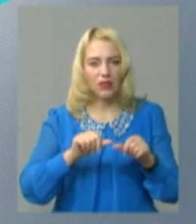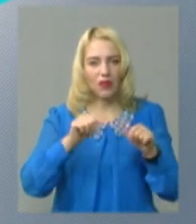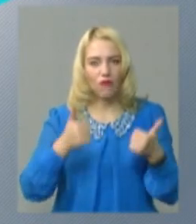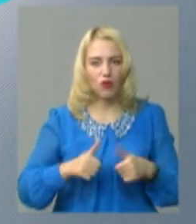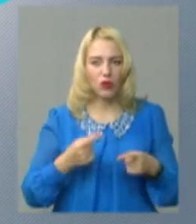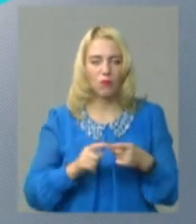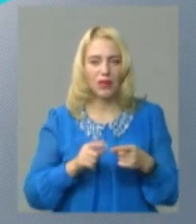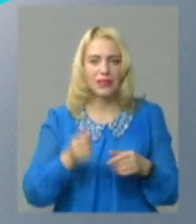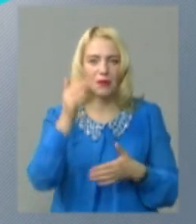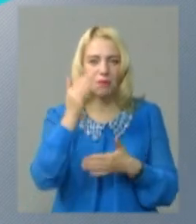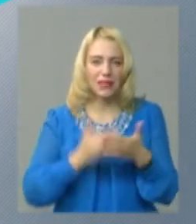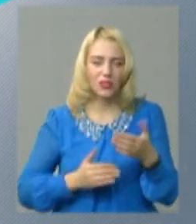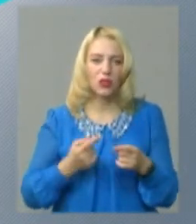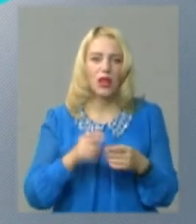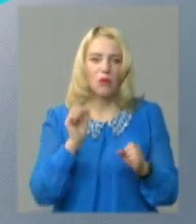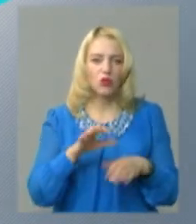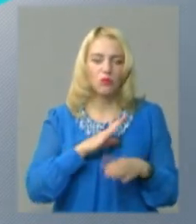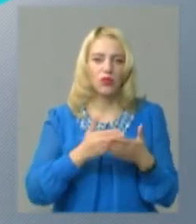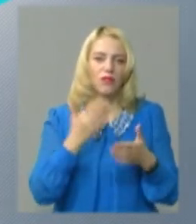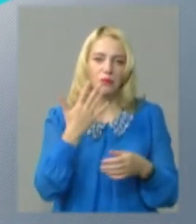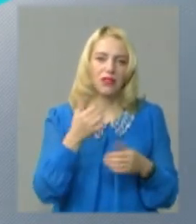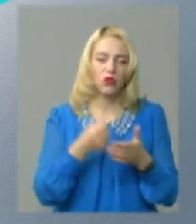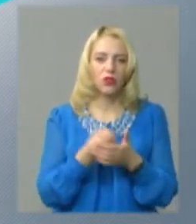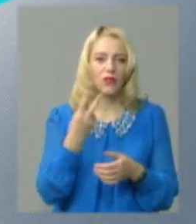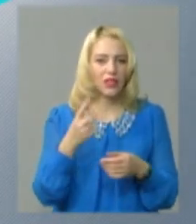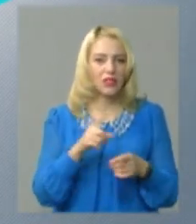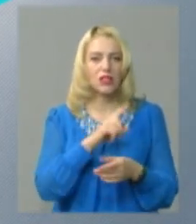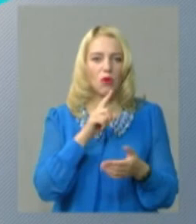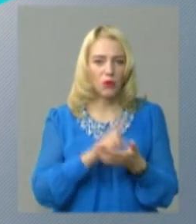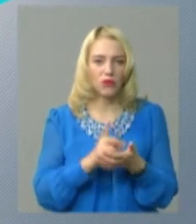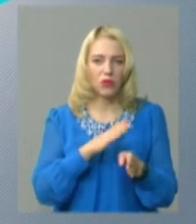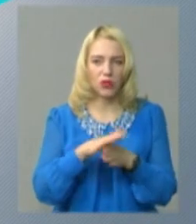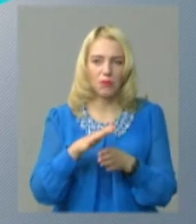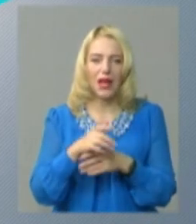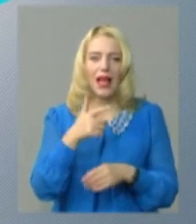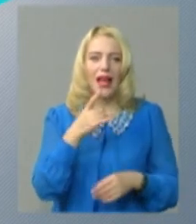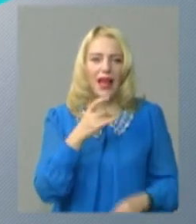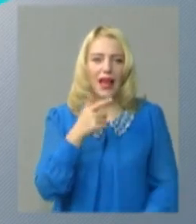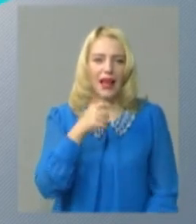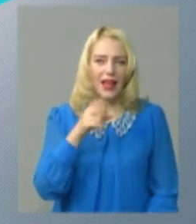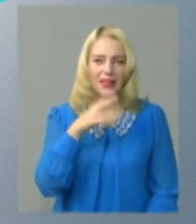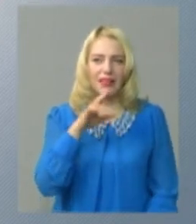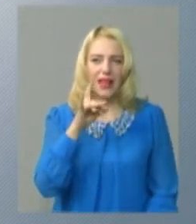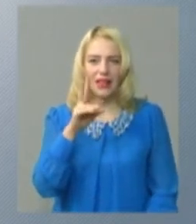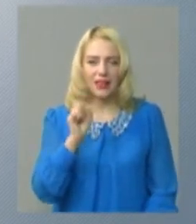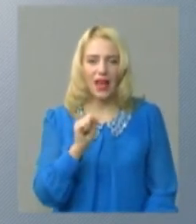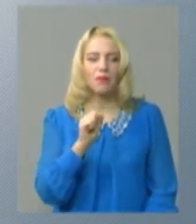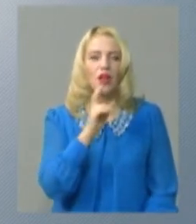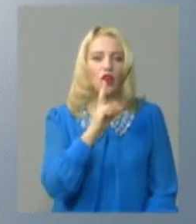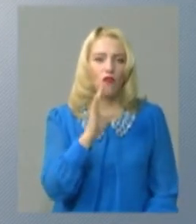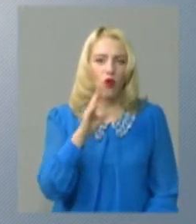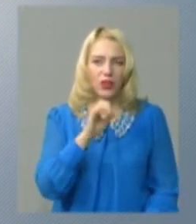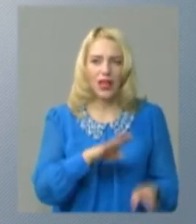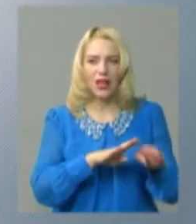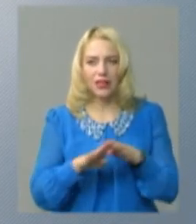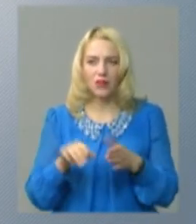кандидатів. Їх може бути від п'яти до дванадцяти. До того ж необхідно дотримуватися гендерної квоти, рівності представлення у списку